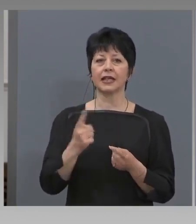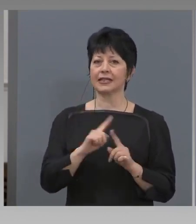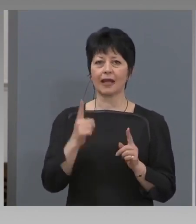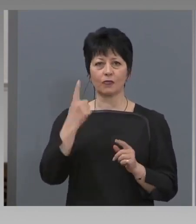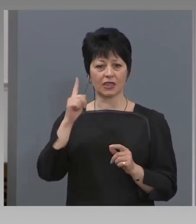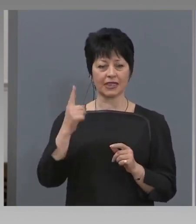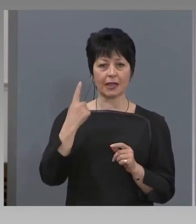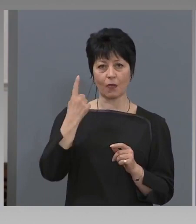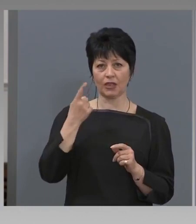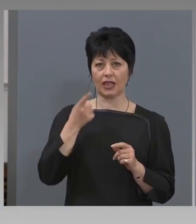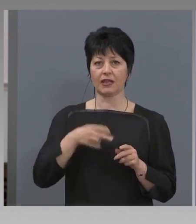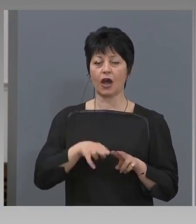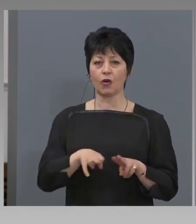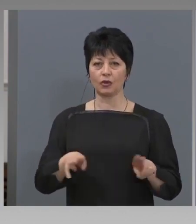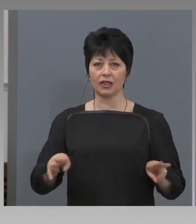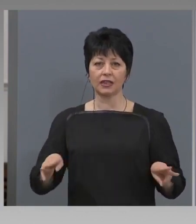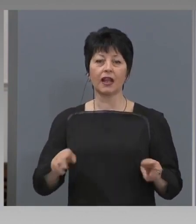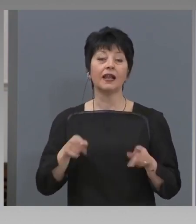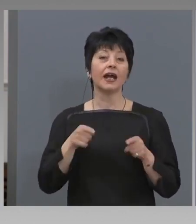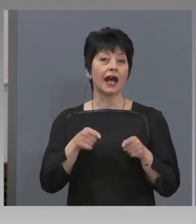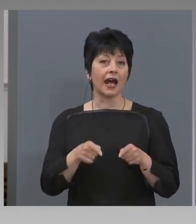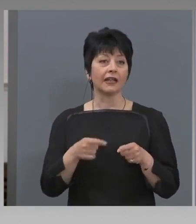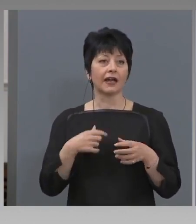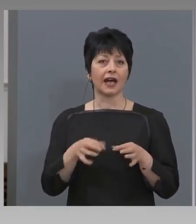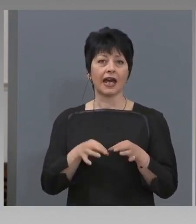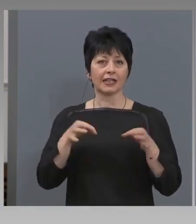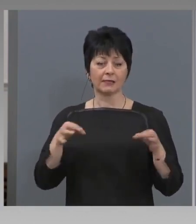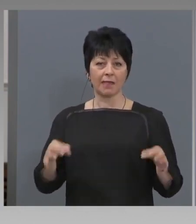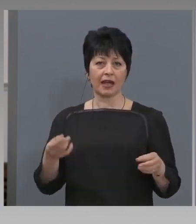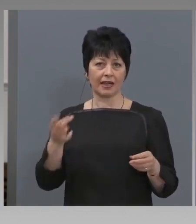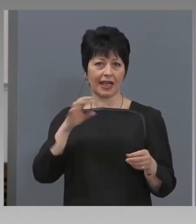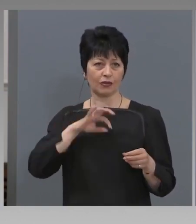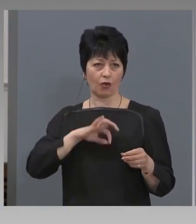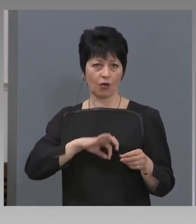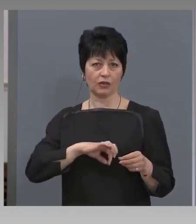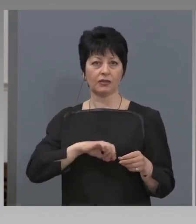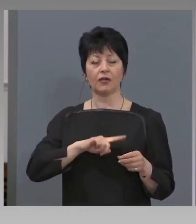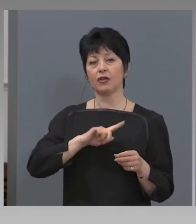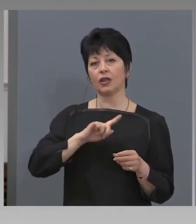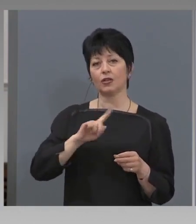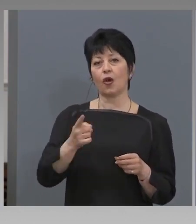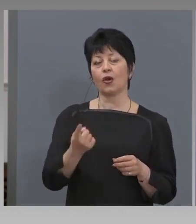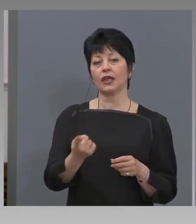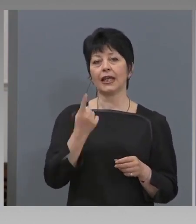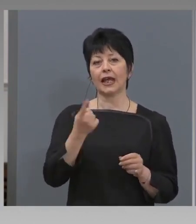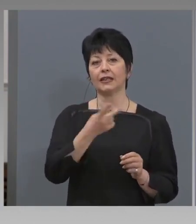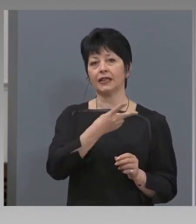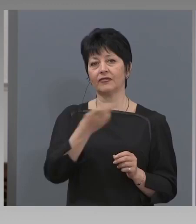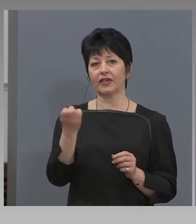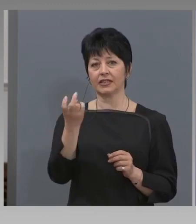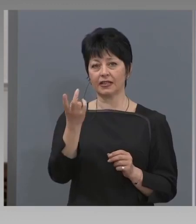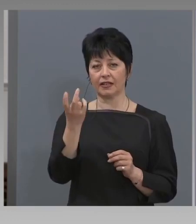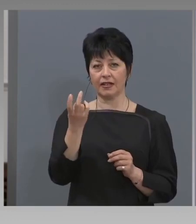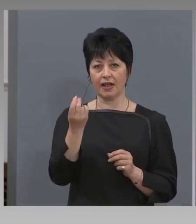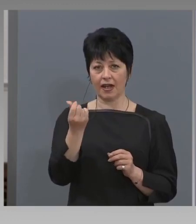максимален размер на дохода, който да има съответният човек, до 1220 лева.